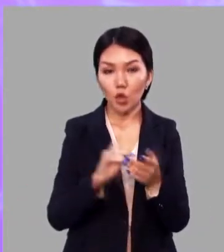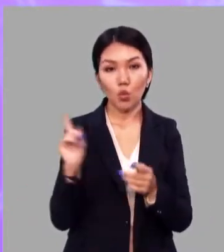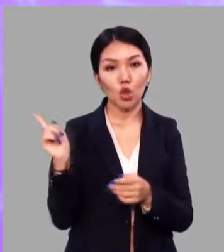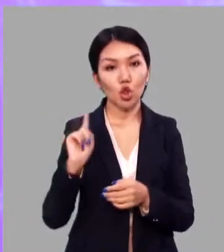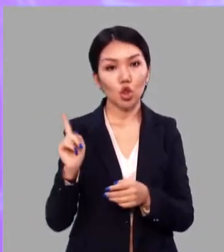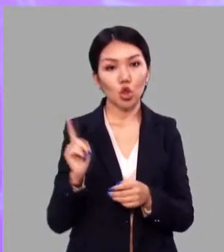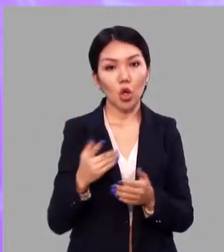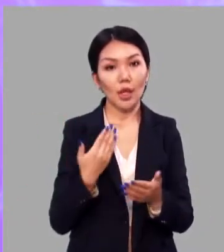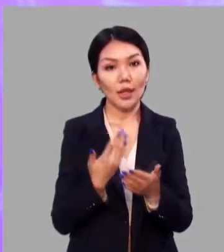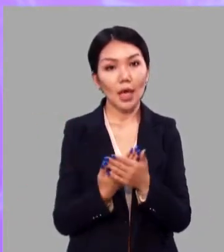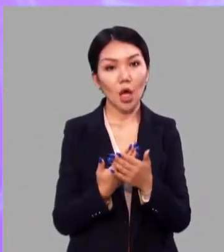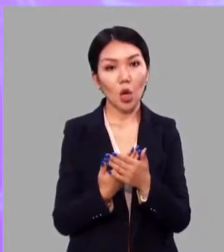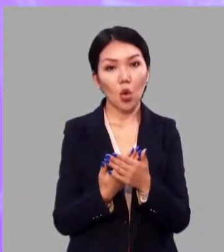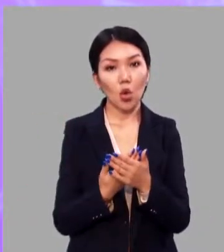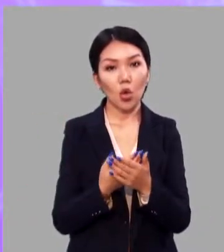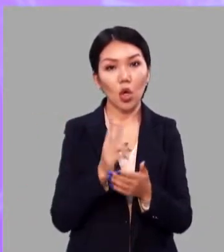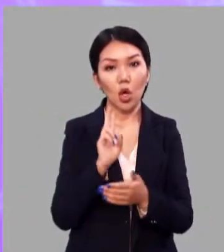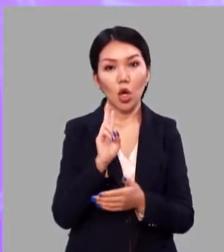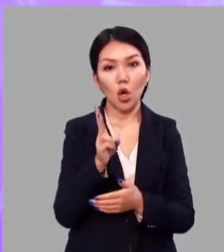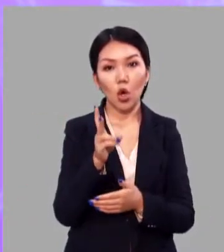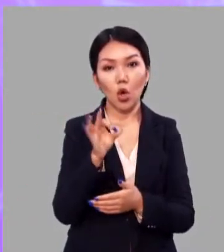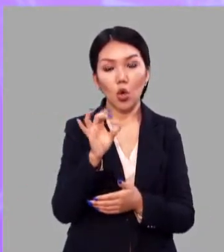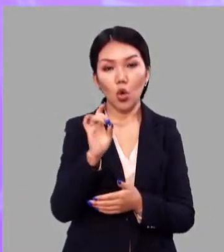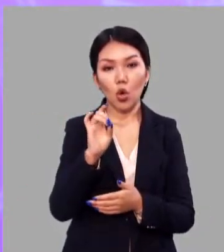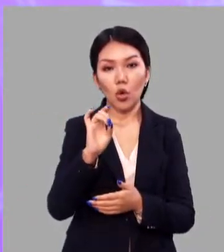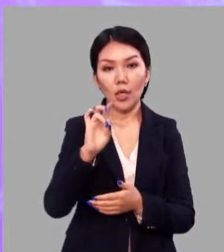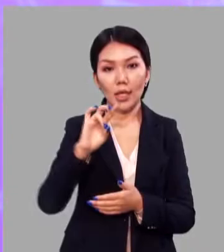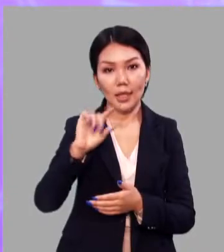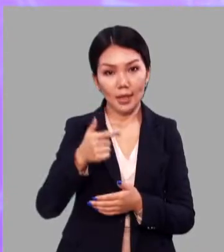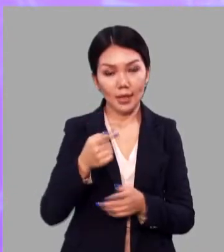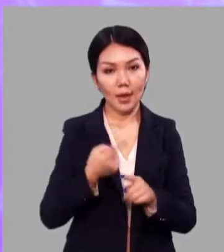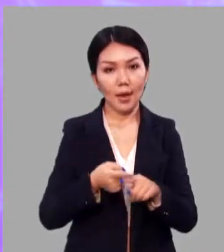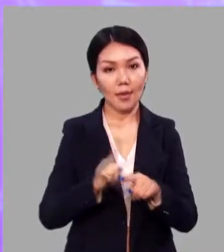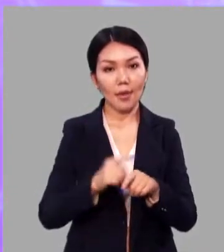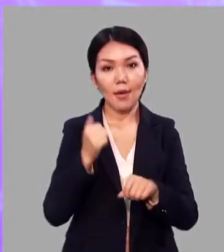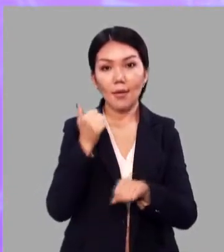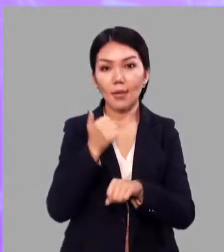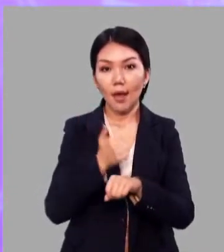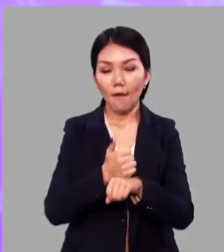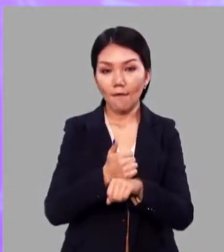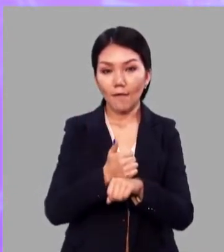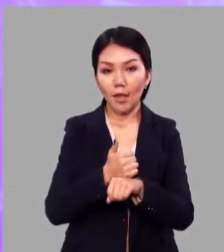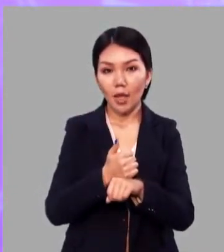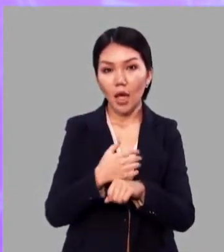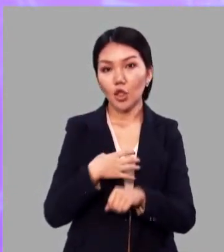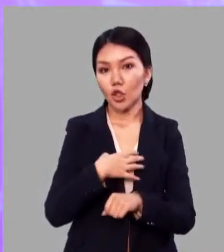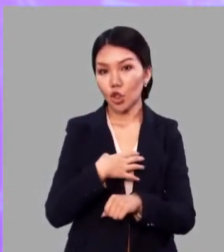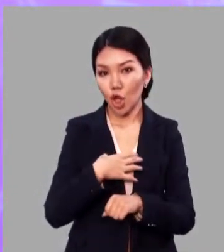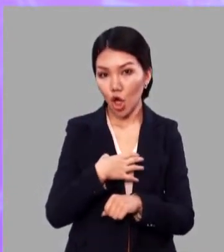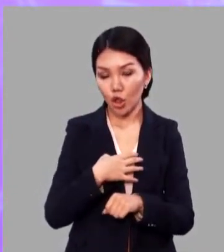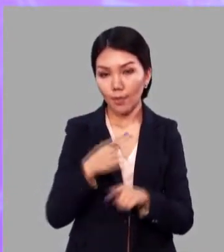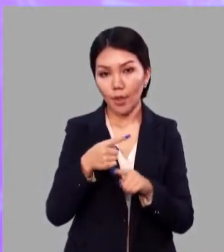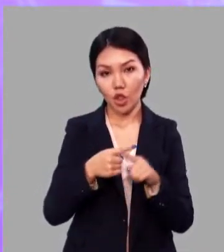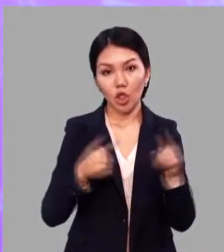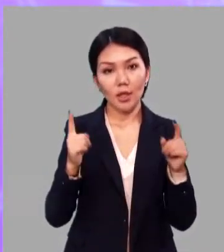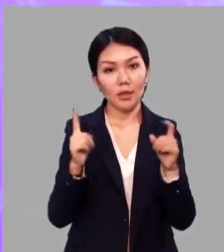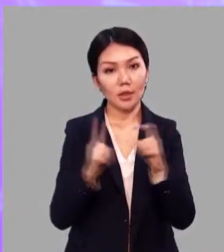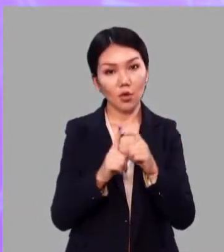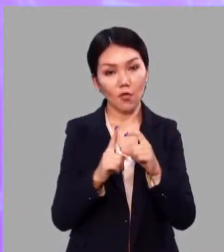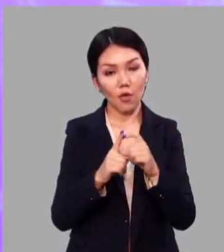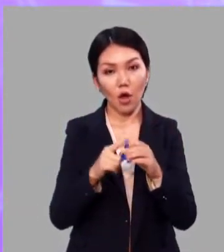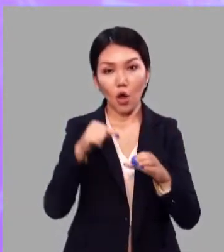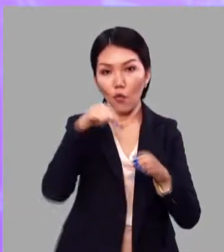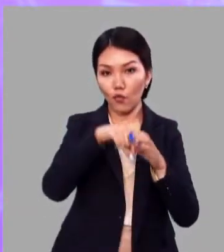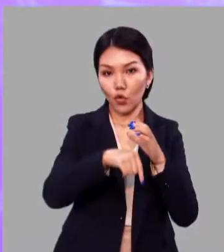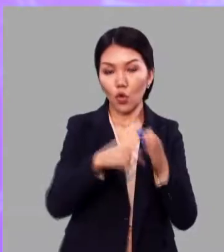повторим, что же такое корень. Корень – это главная значимая часть